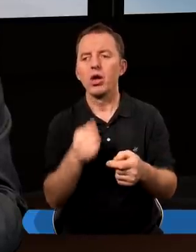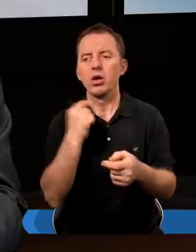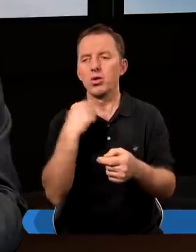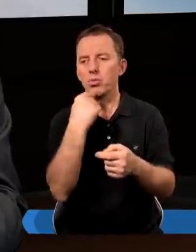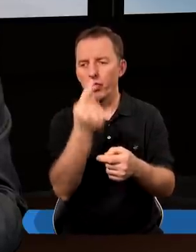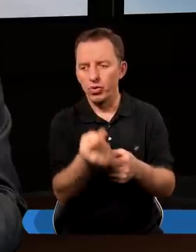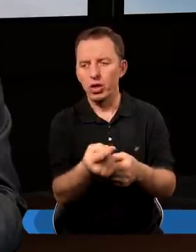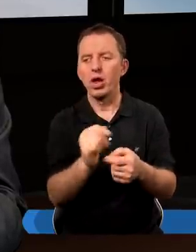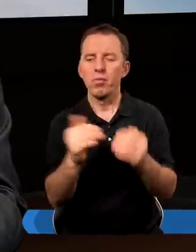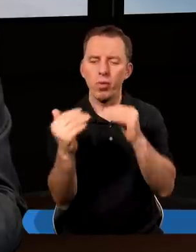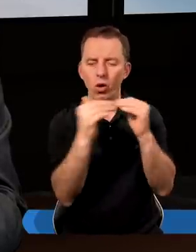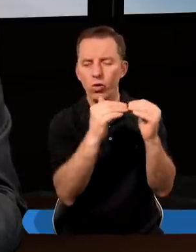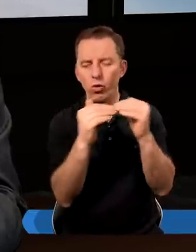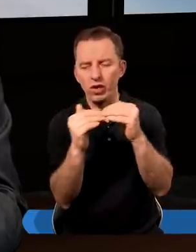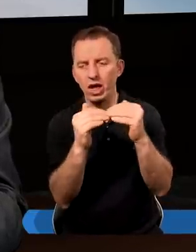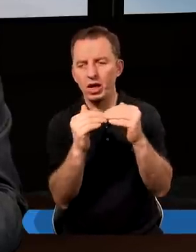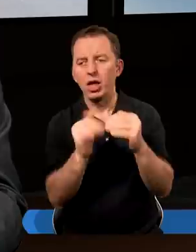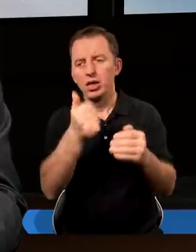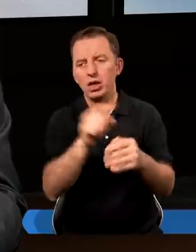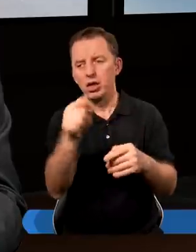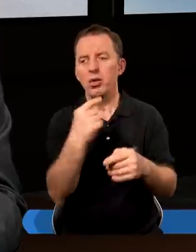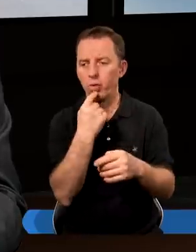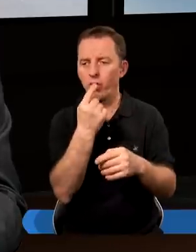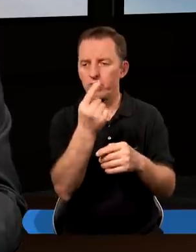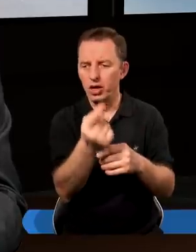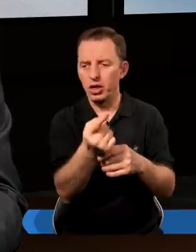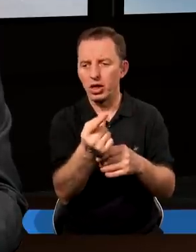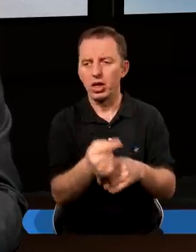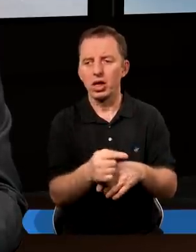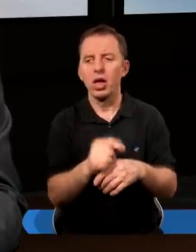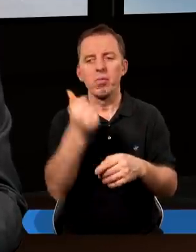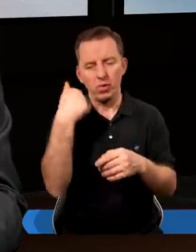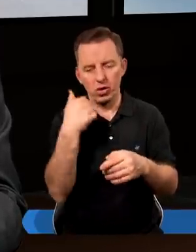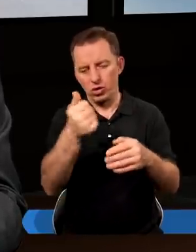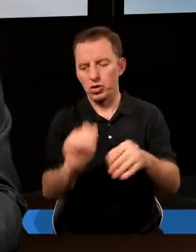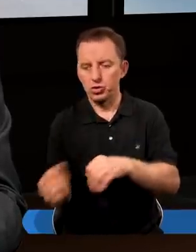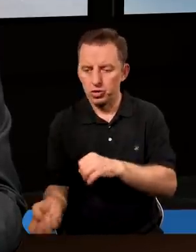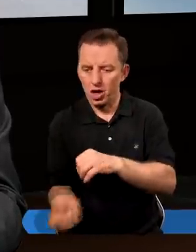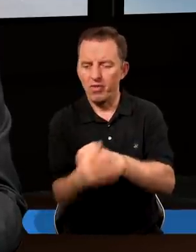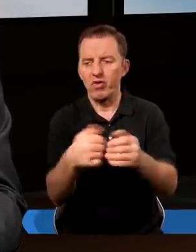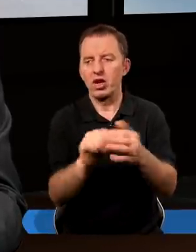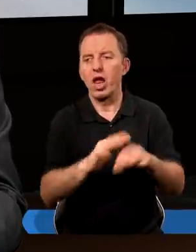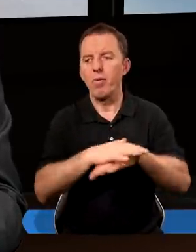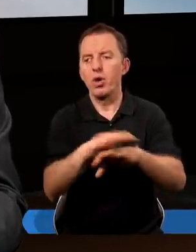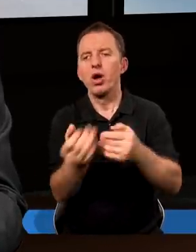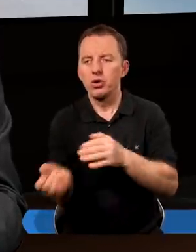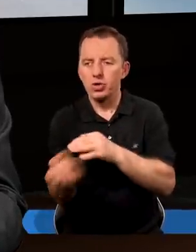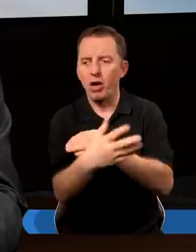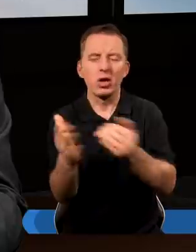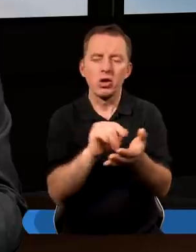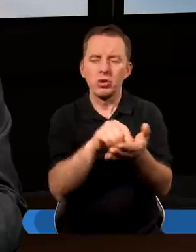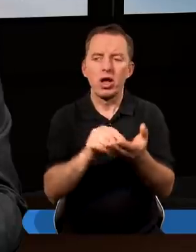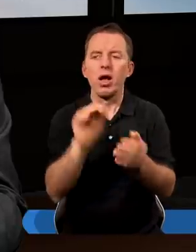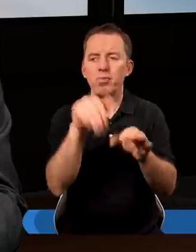swojej mowie odwoływał się do porównań. W jednym z nich powiedział Wien siewca wyszedł na pole. Kiedy siał,